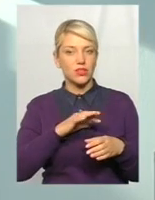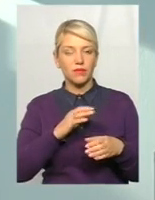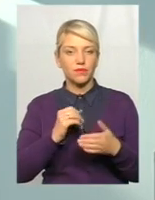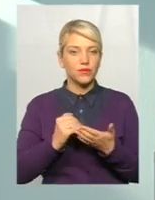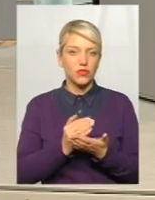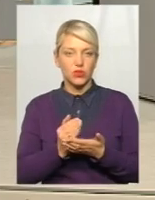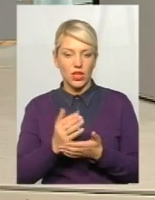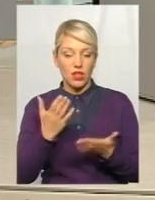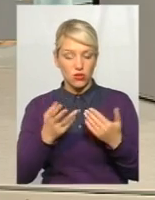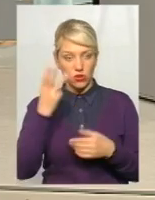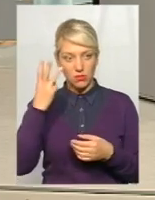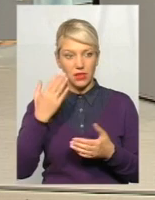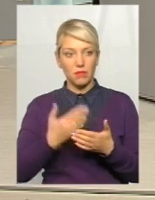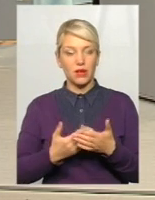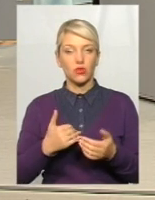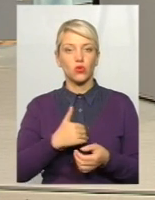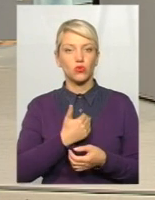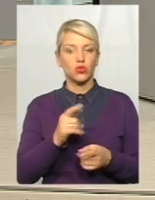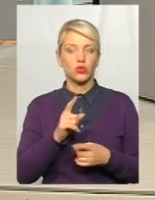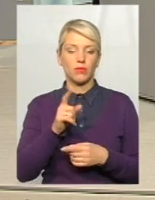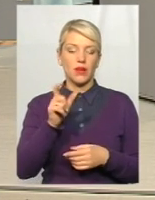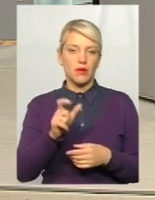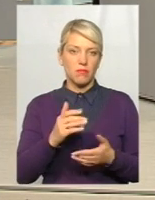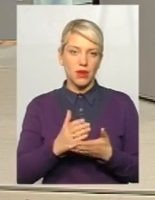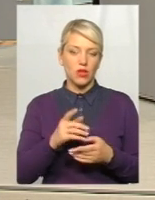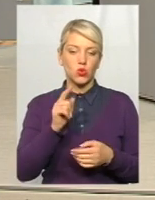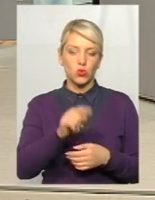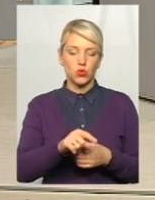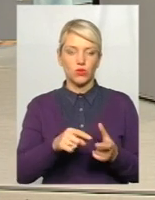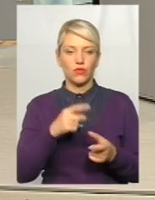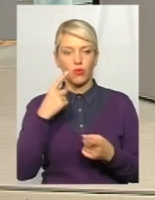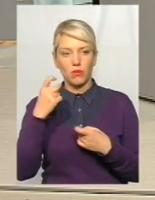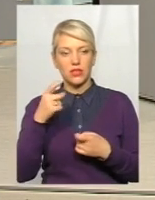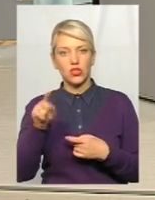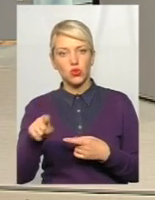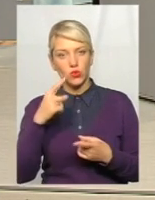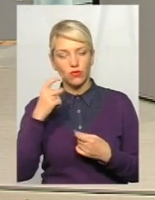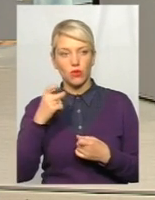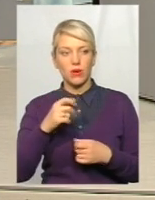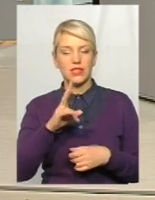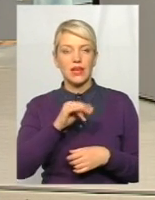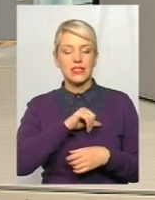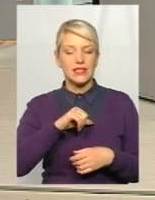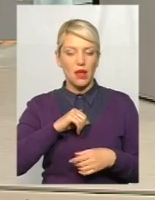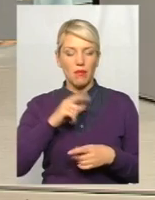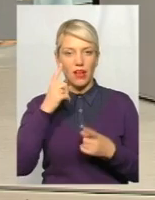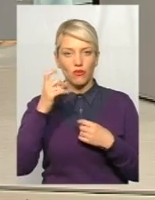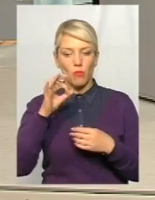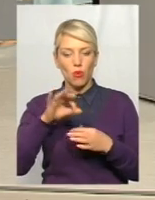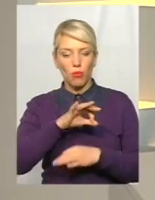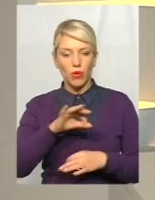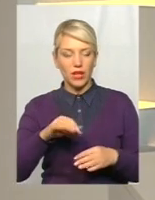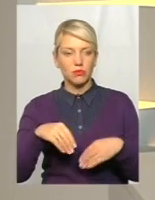Хмельничанин хоче, от, прикладу, щоб він мав ту-ту-ту-ту інформацію, бо інформація про сам проєкт подається, ну, дуже